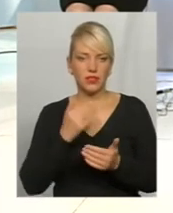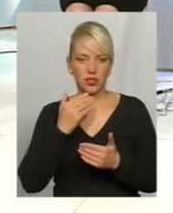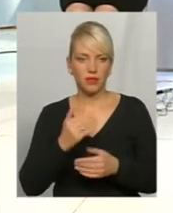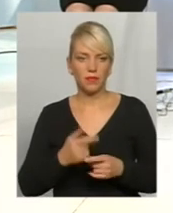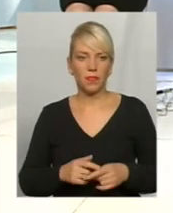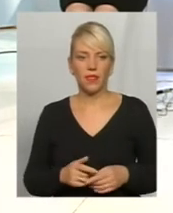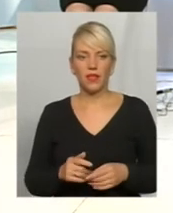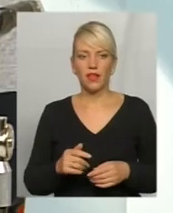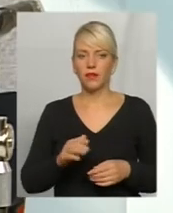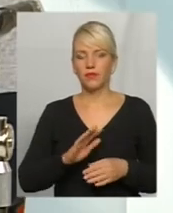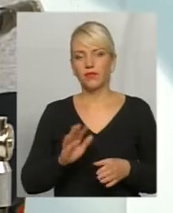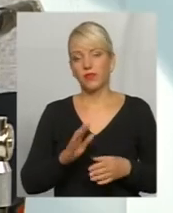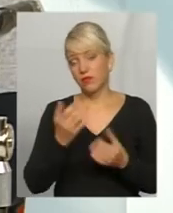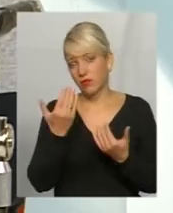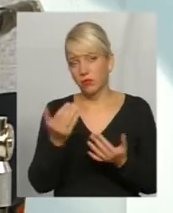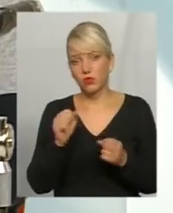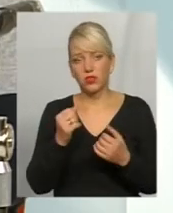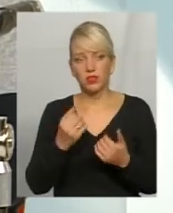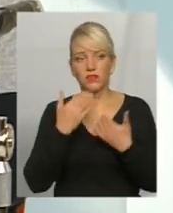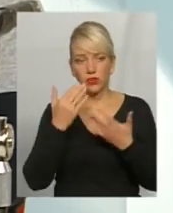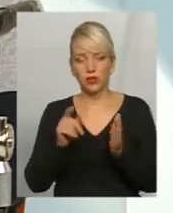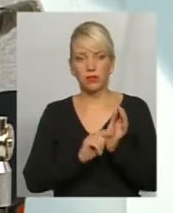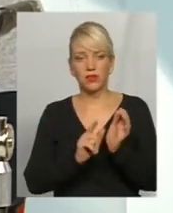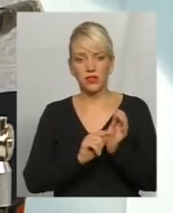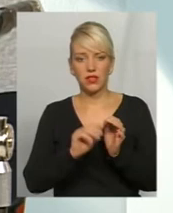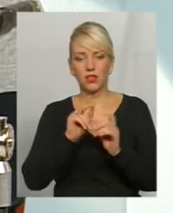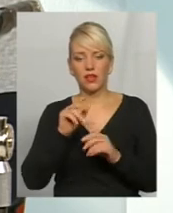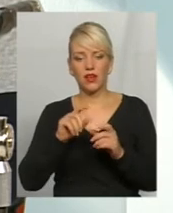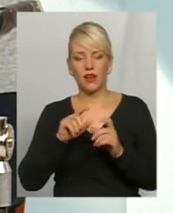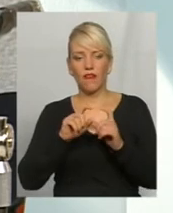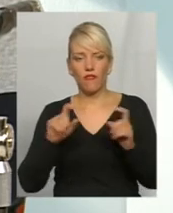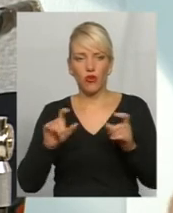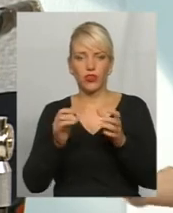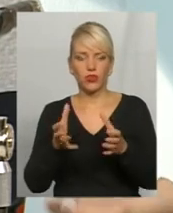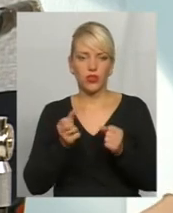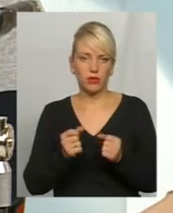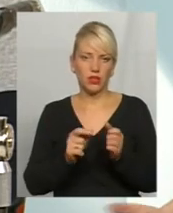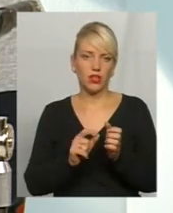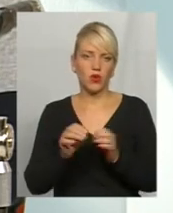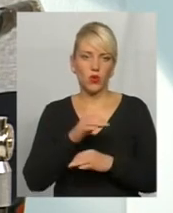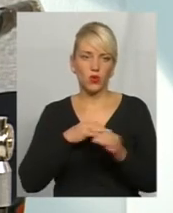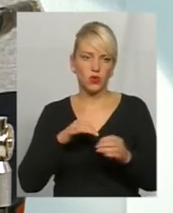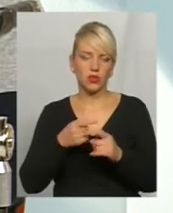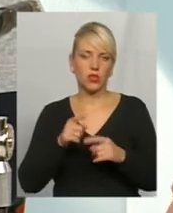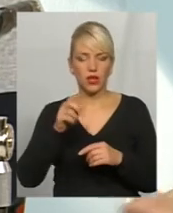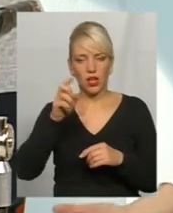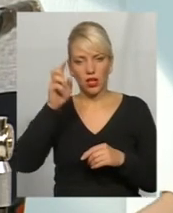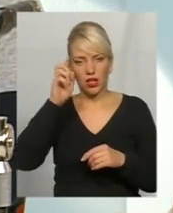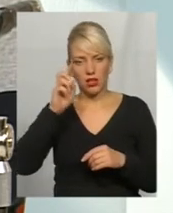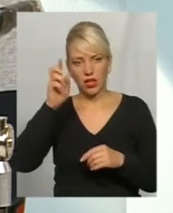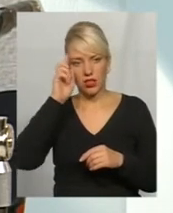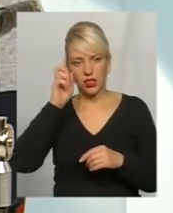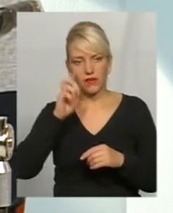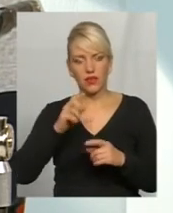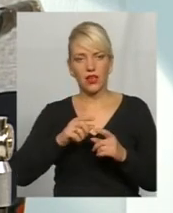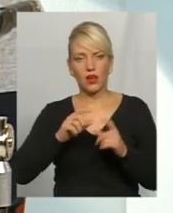загрузити в той самий пенсійний фонд і отримати консультацію. Кожен орган державної влади в межах своїх